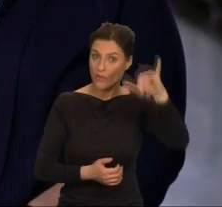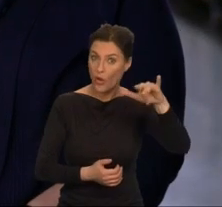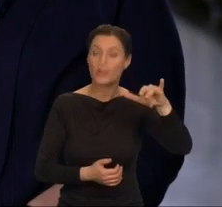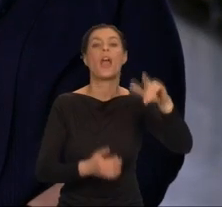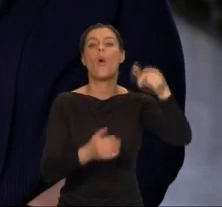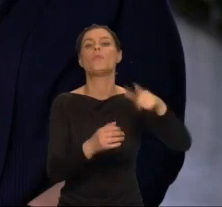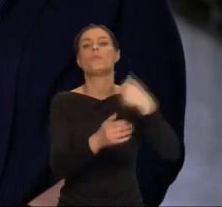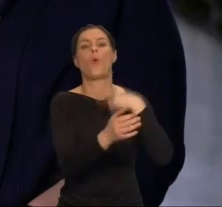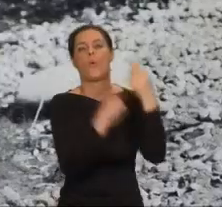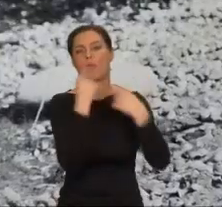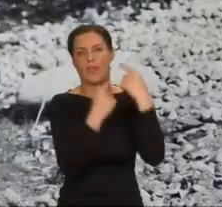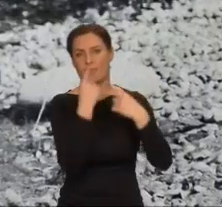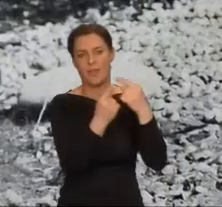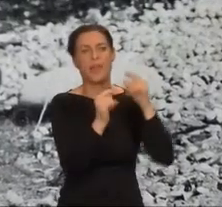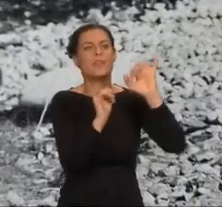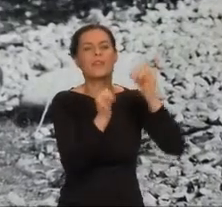ludzki aspekt.